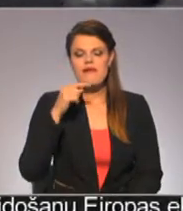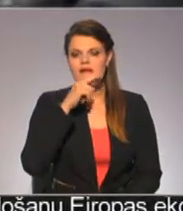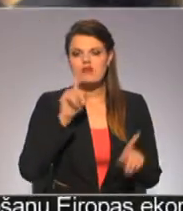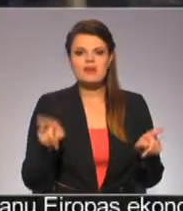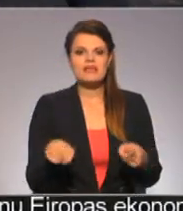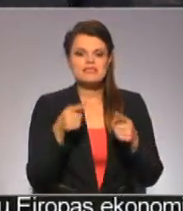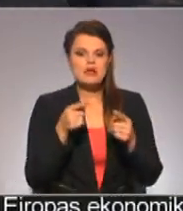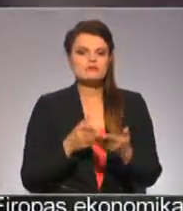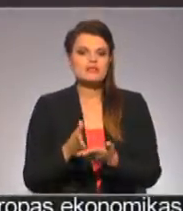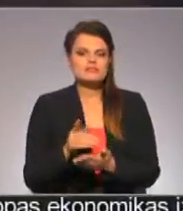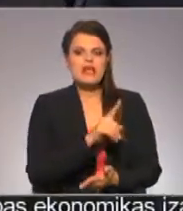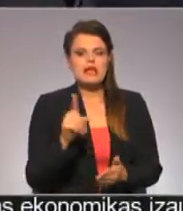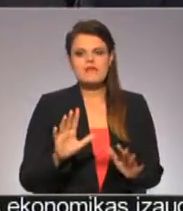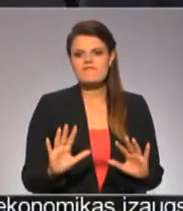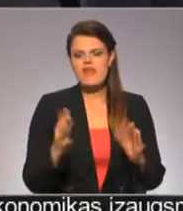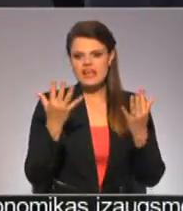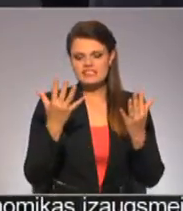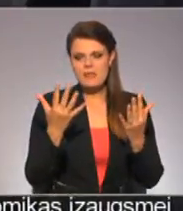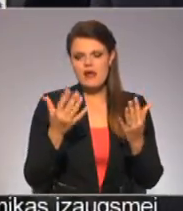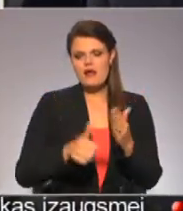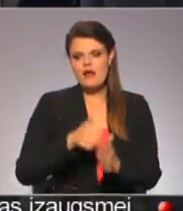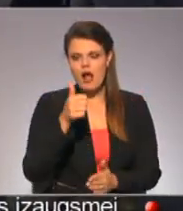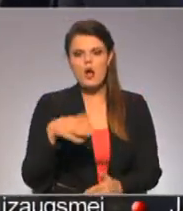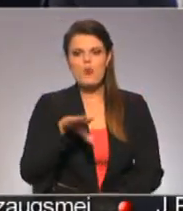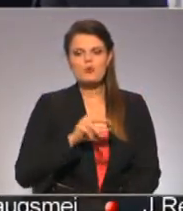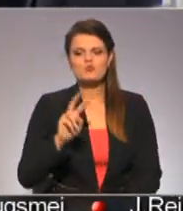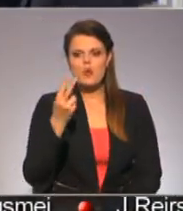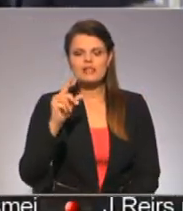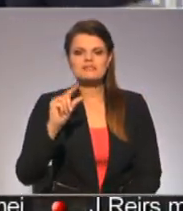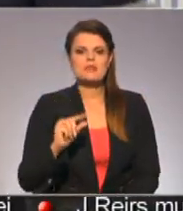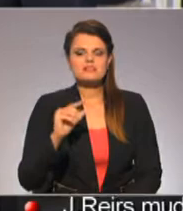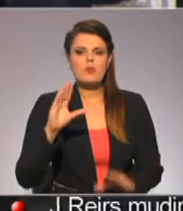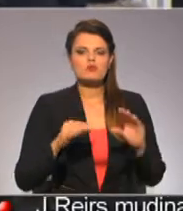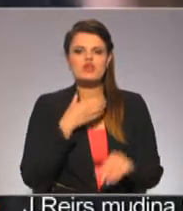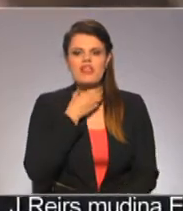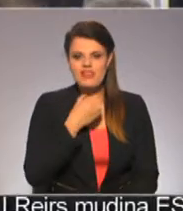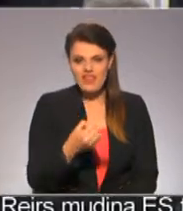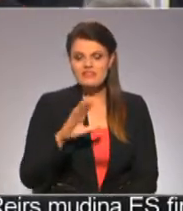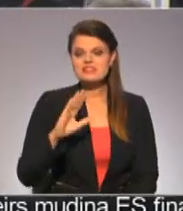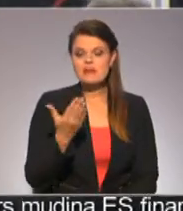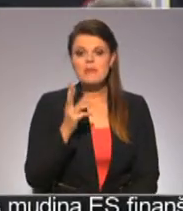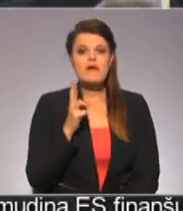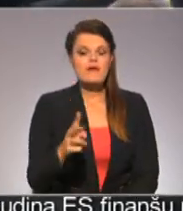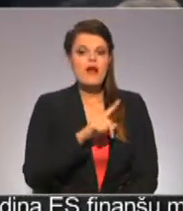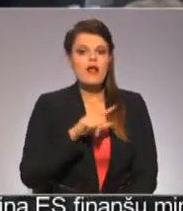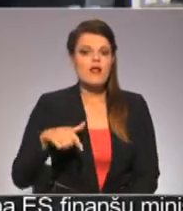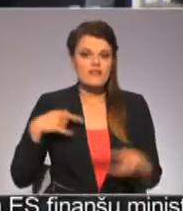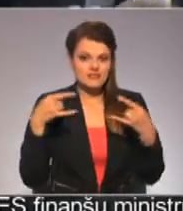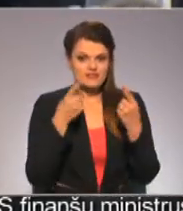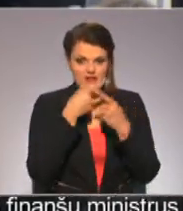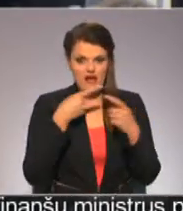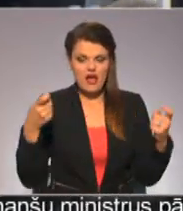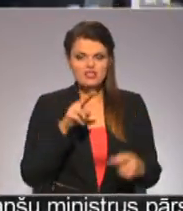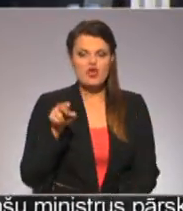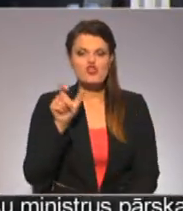izauksmes ziņā ir skaitāma pie veiksmīgākajām un mums ir otrs mazākais budžeta deficīts. Tomēr, kā Latvijas televīzijai atzina